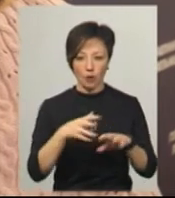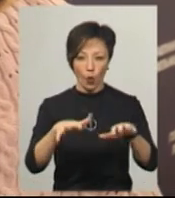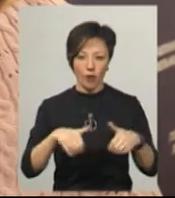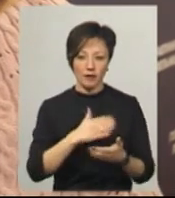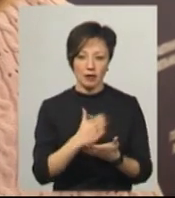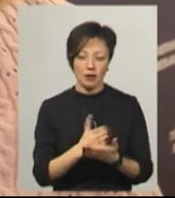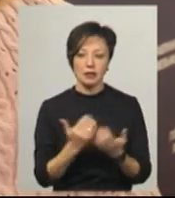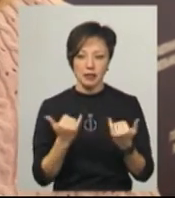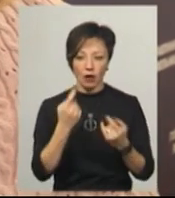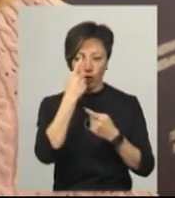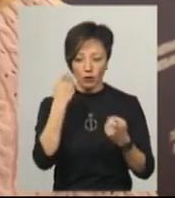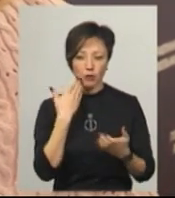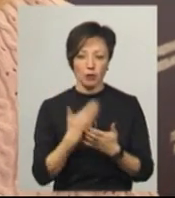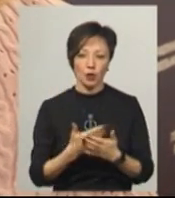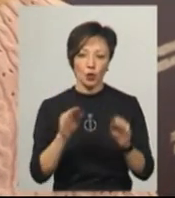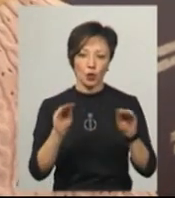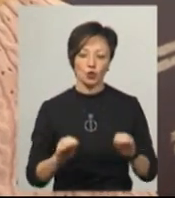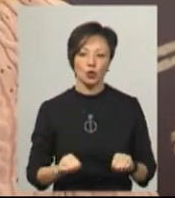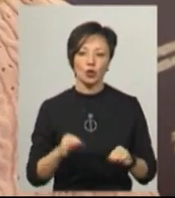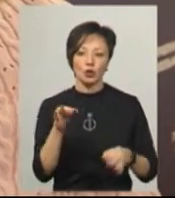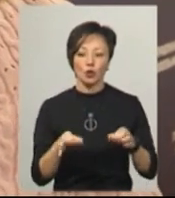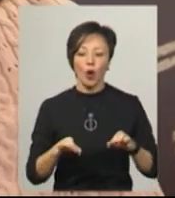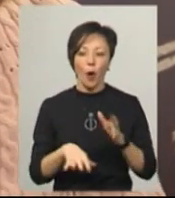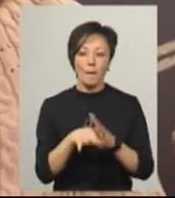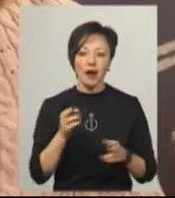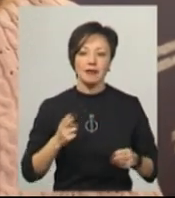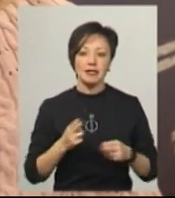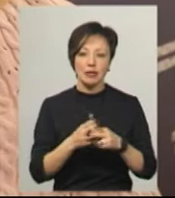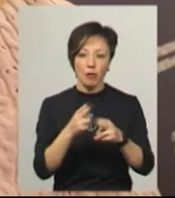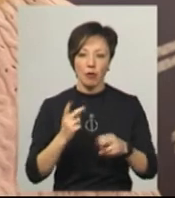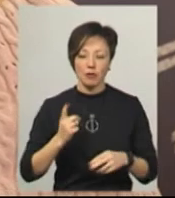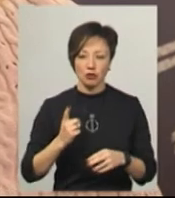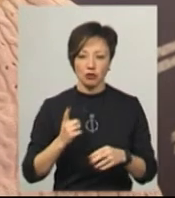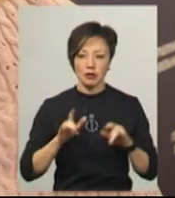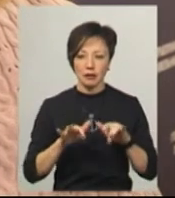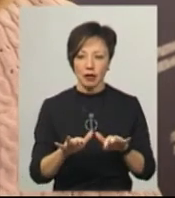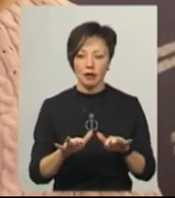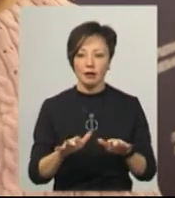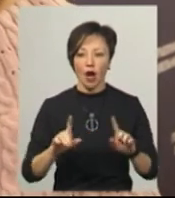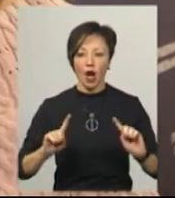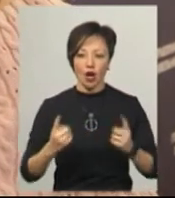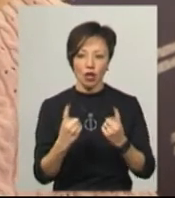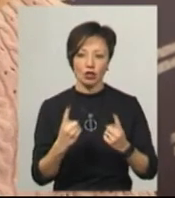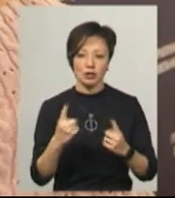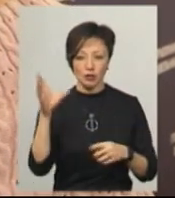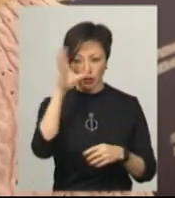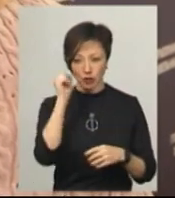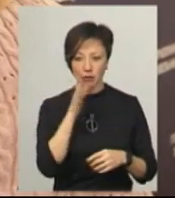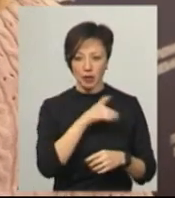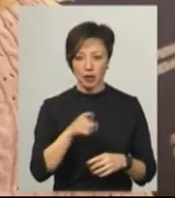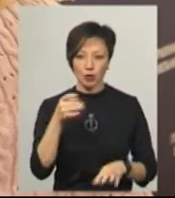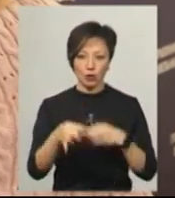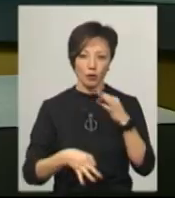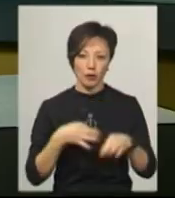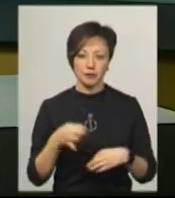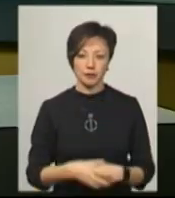Наразі йому вже оголошено про підозру. Суд обрав запобіжний захід у вигляді арешту на нічний період доби.